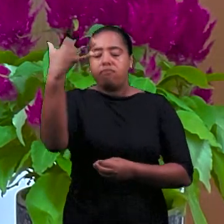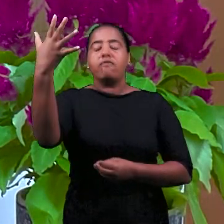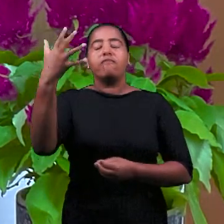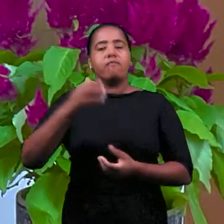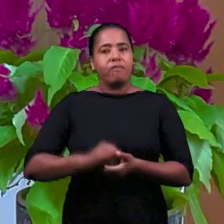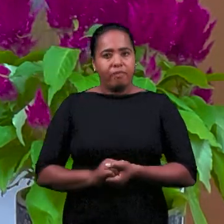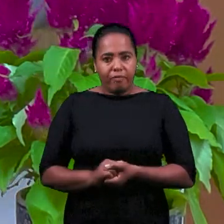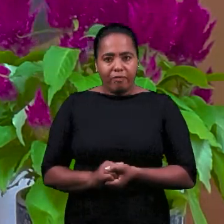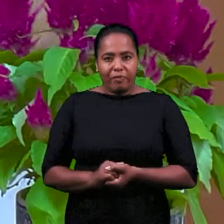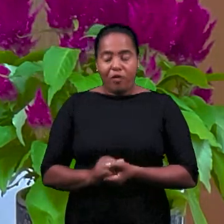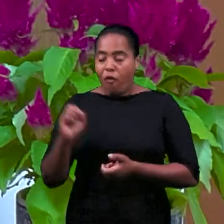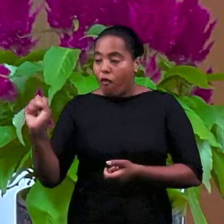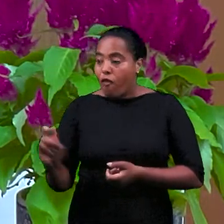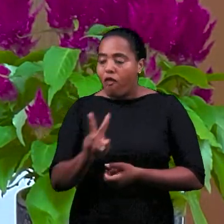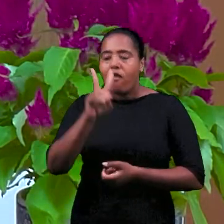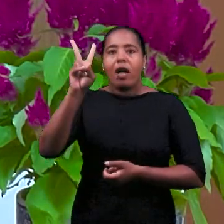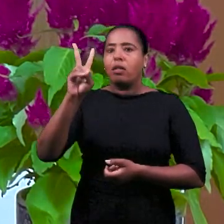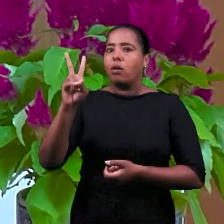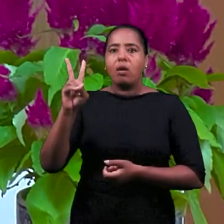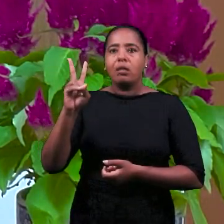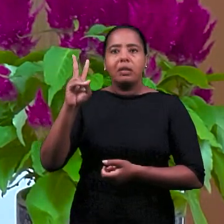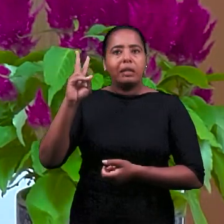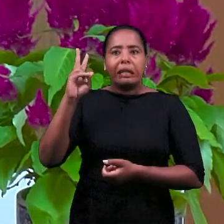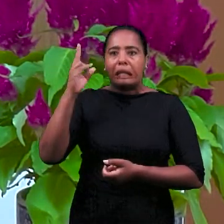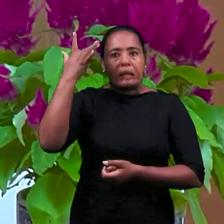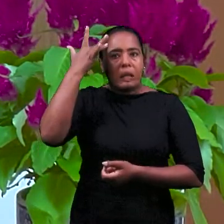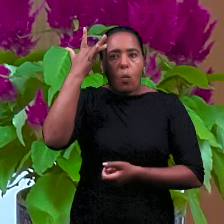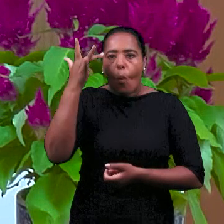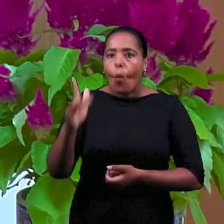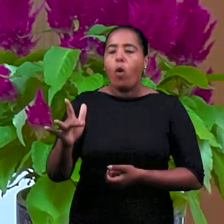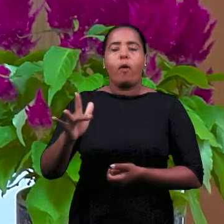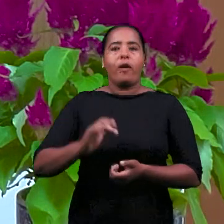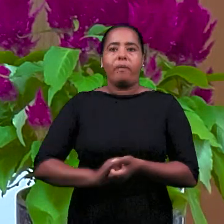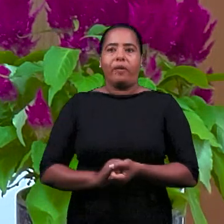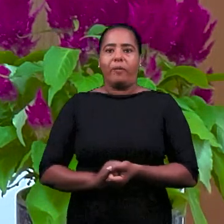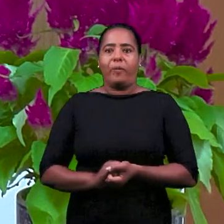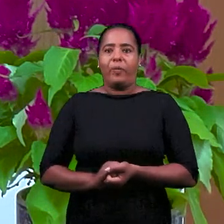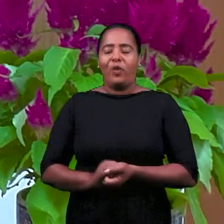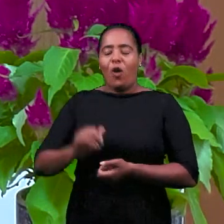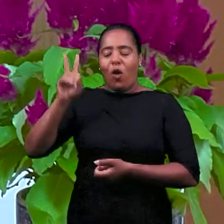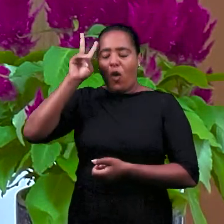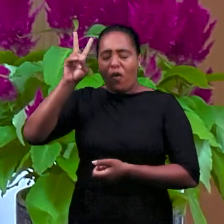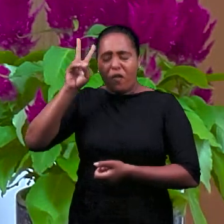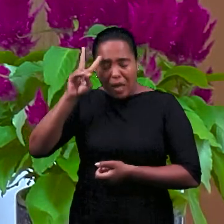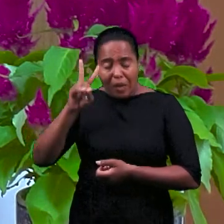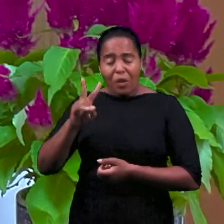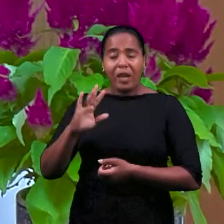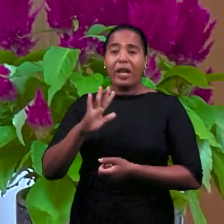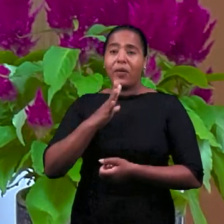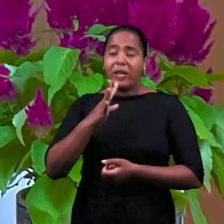с истиной. Он не знал вес истины, ценность ее.